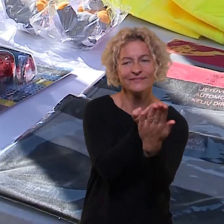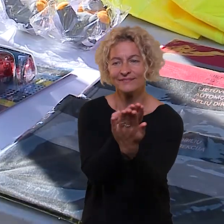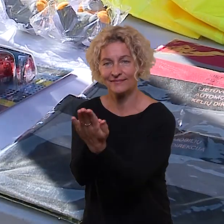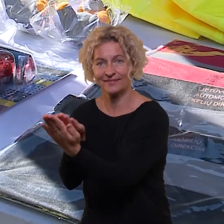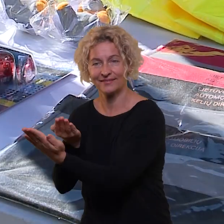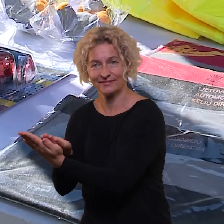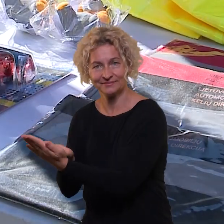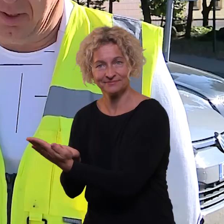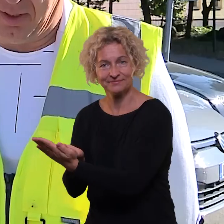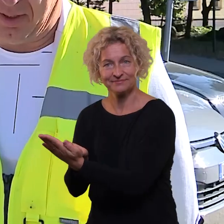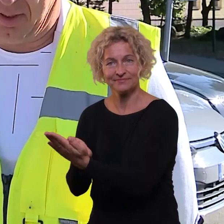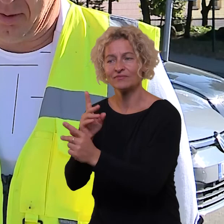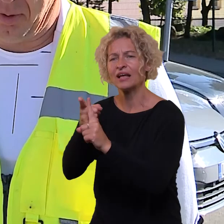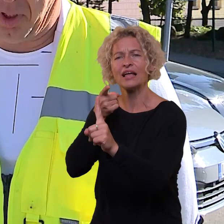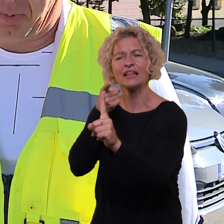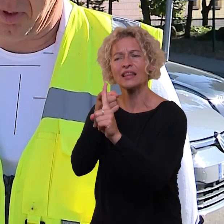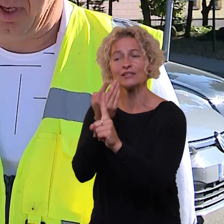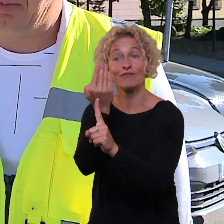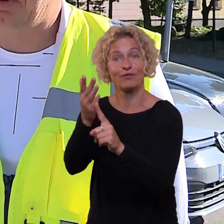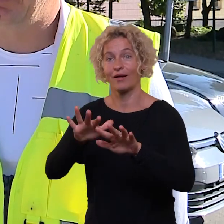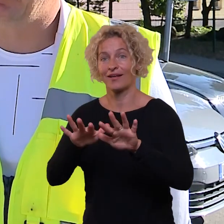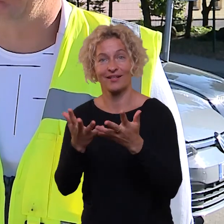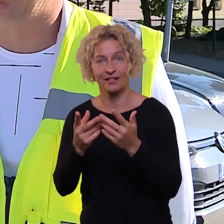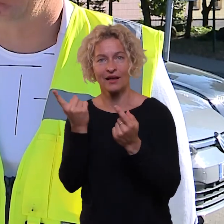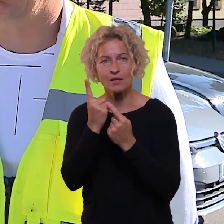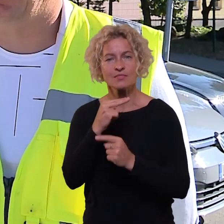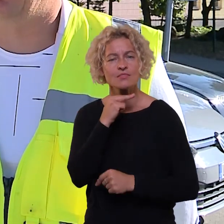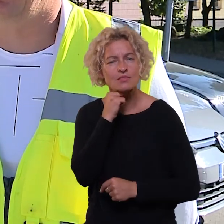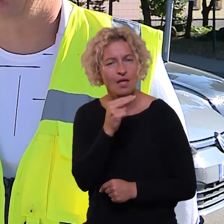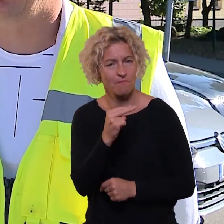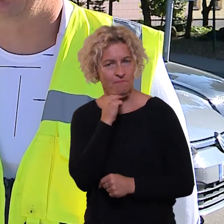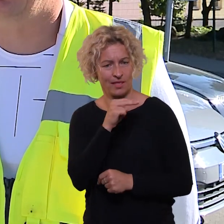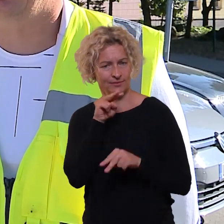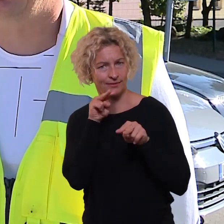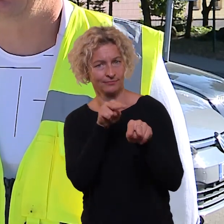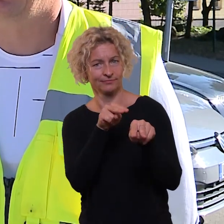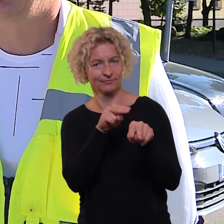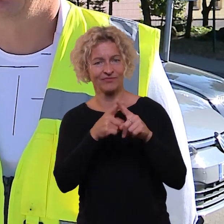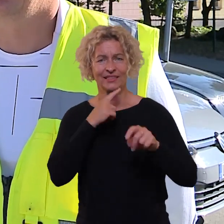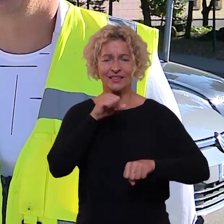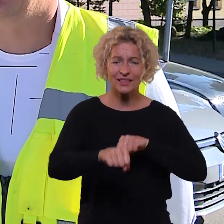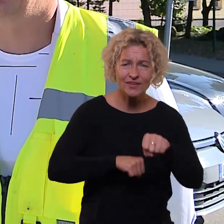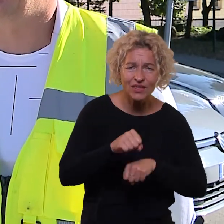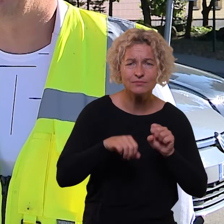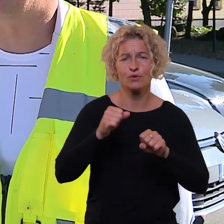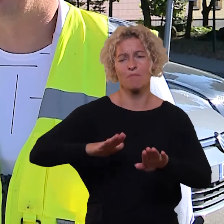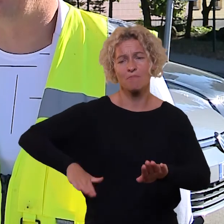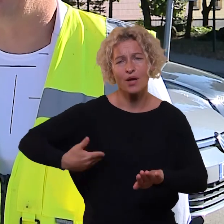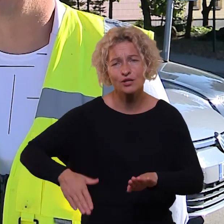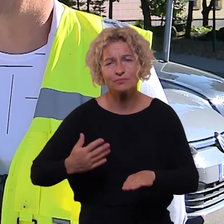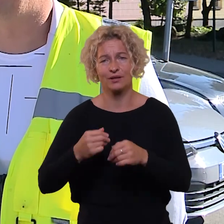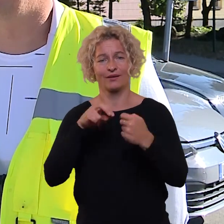stotelėmis. Pagrindinis tikslas saugaus eismo stotelė mūsų vykdomu, tai yra atkreipti dvyratininkų,